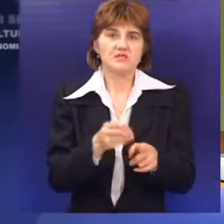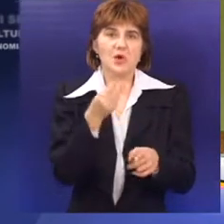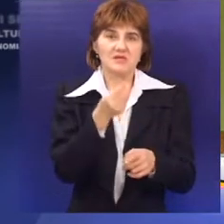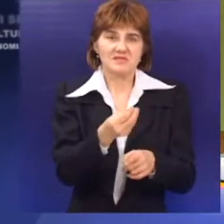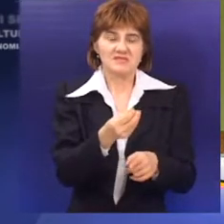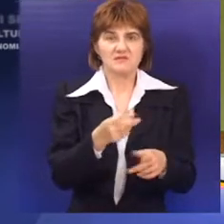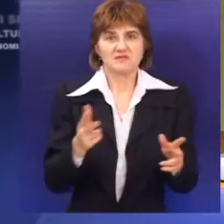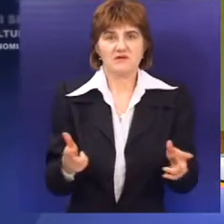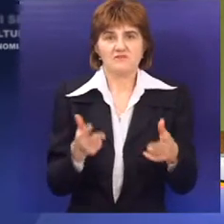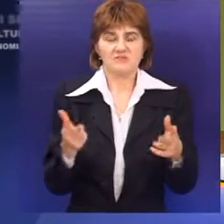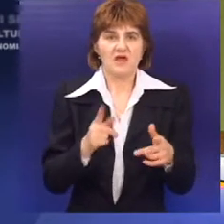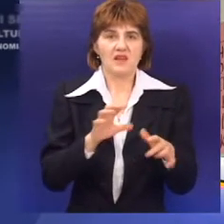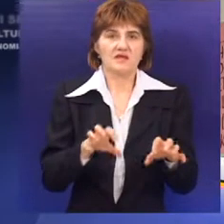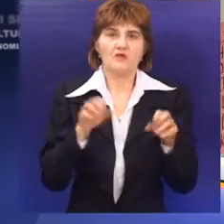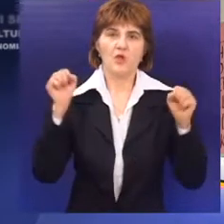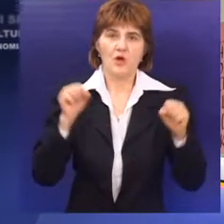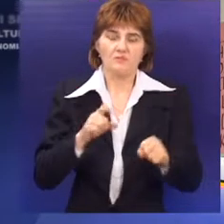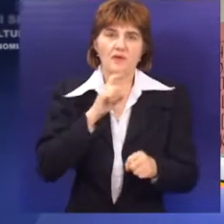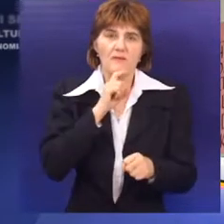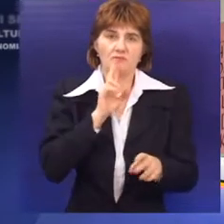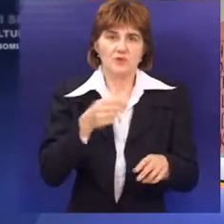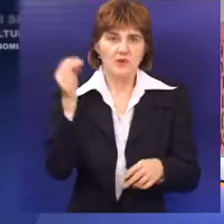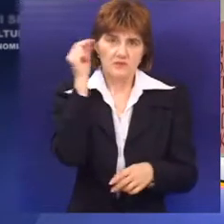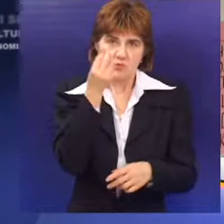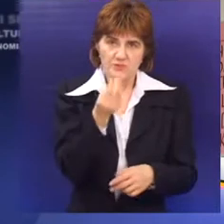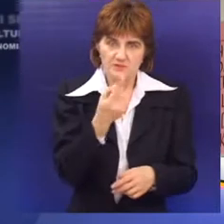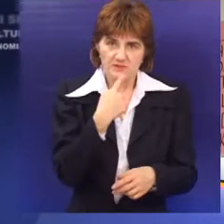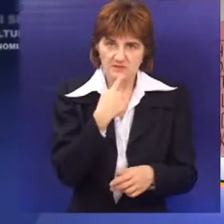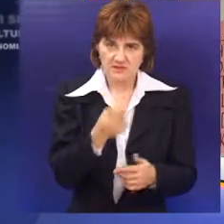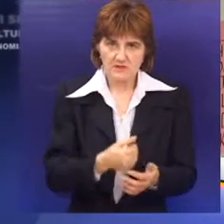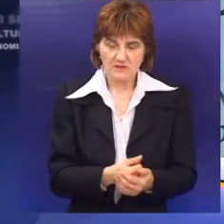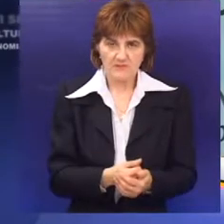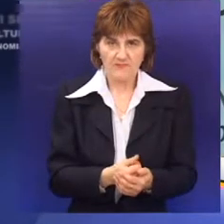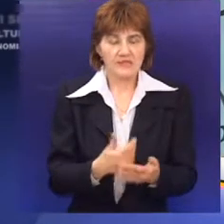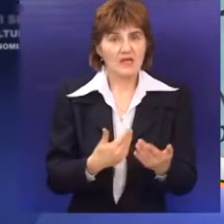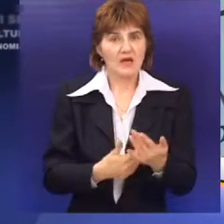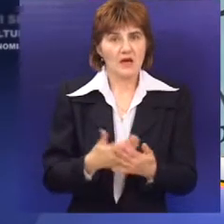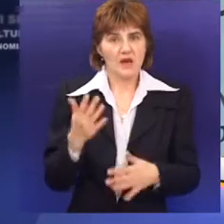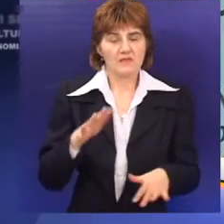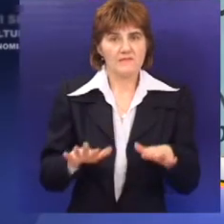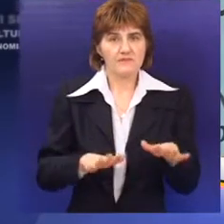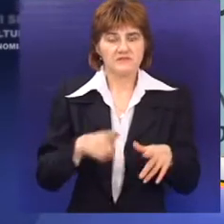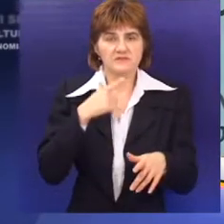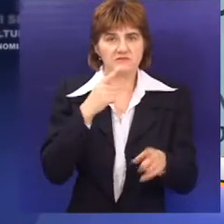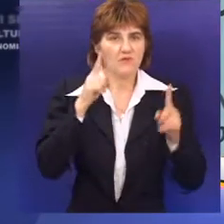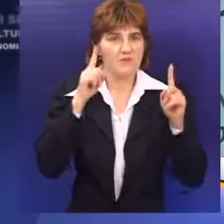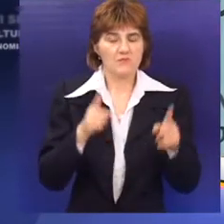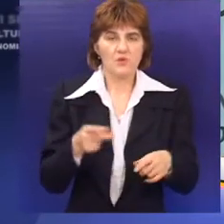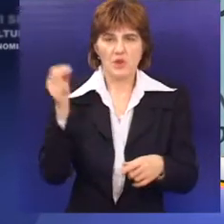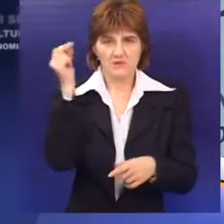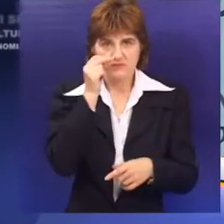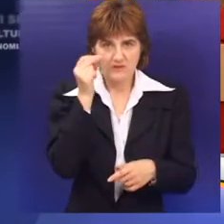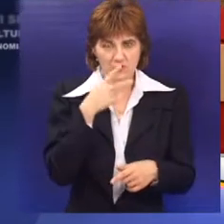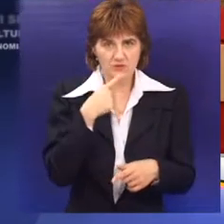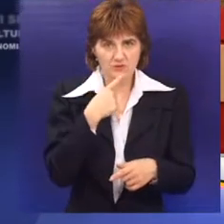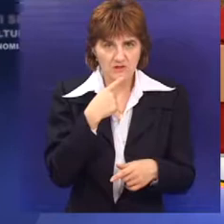jezik ovlaš uči u odeljenjima na mađarskom nastavnom jeziku. Ono što Gradska uprava traži od ministarstva jeste da mađarski jezik bude izborni